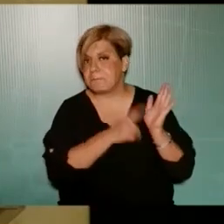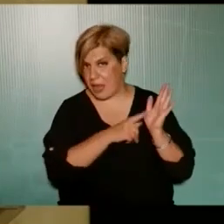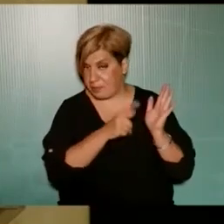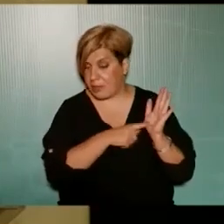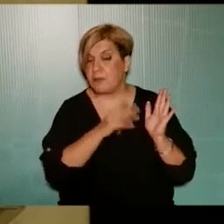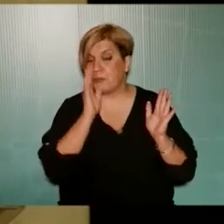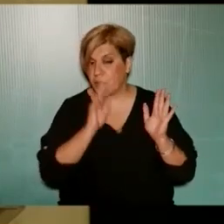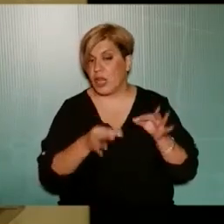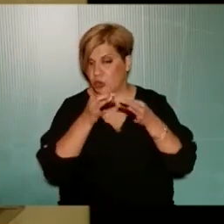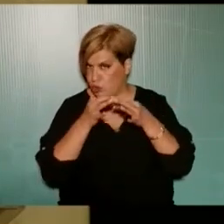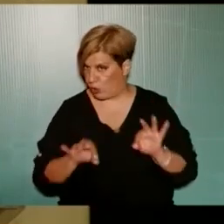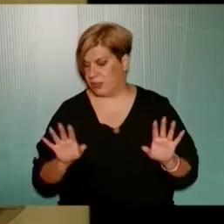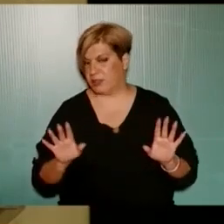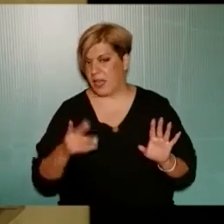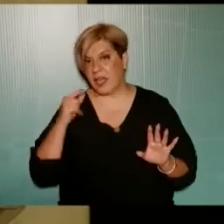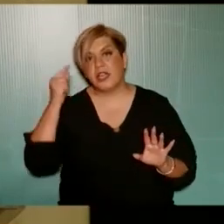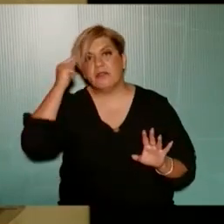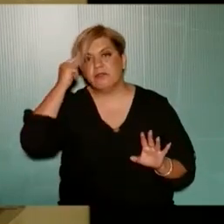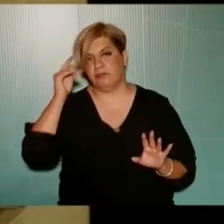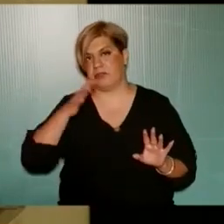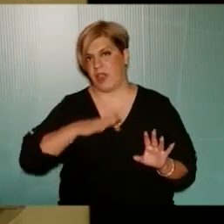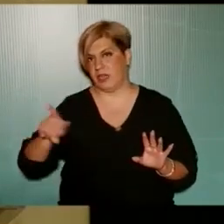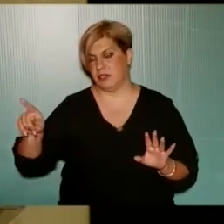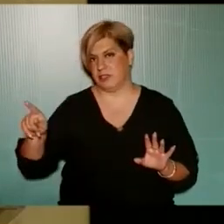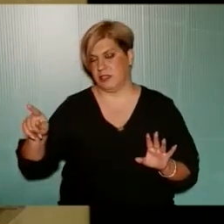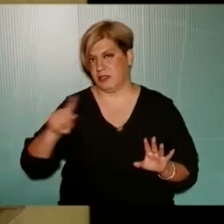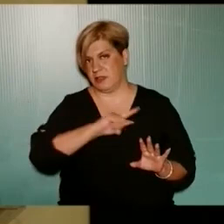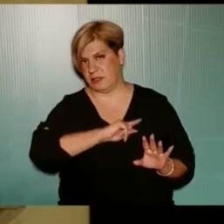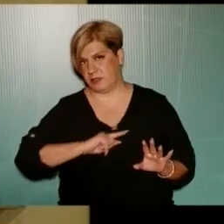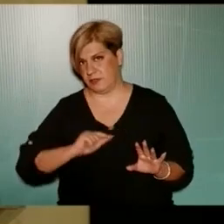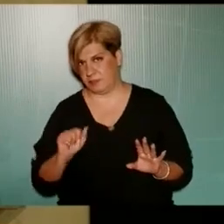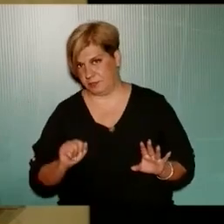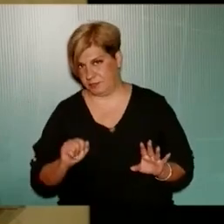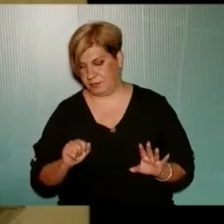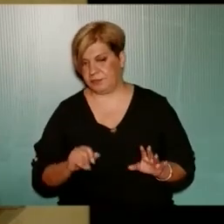και μπορεί να το λύσει αν έχει τη βούληση η διοίκηση.